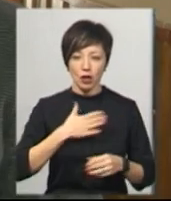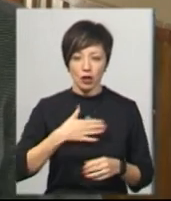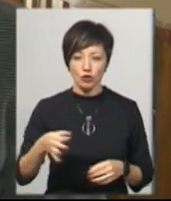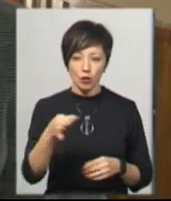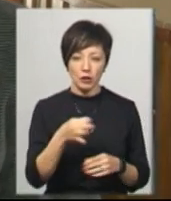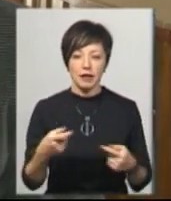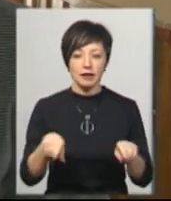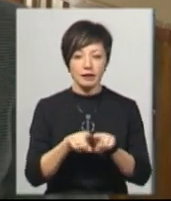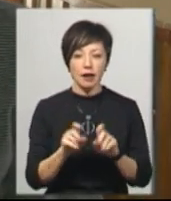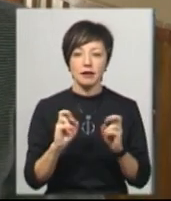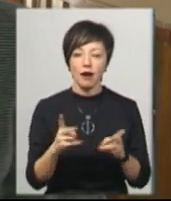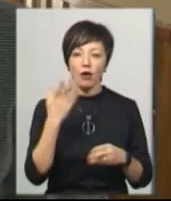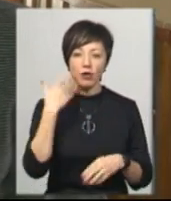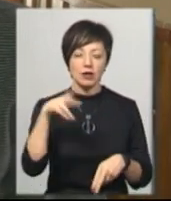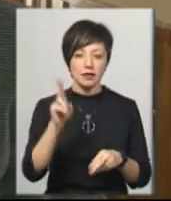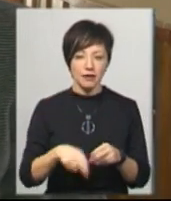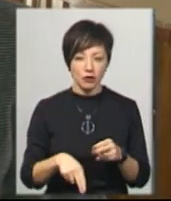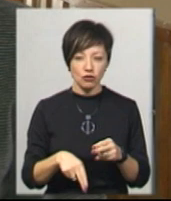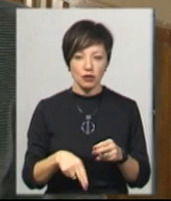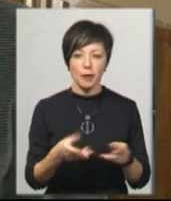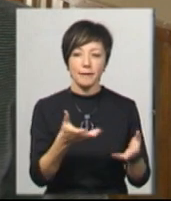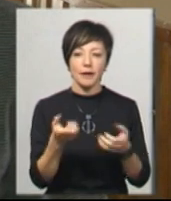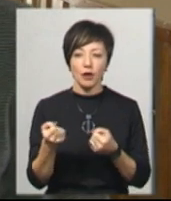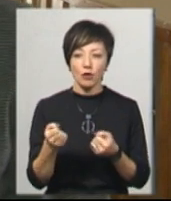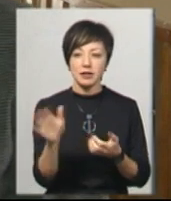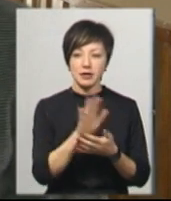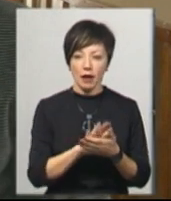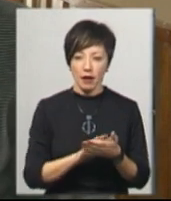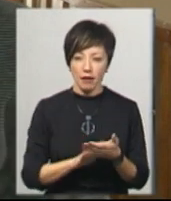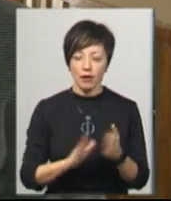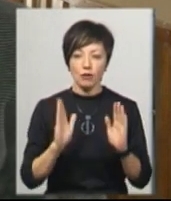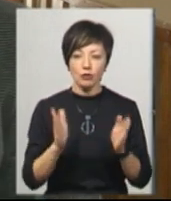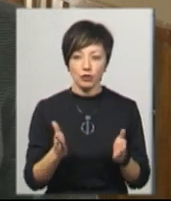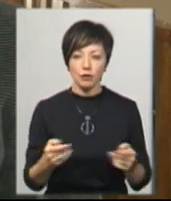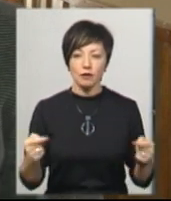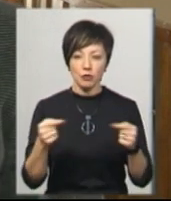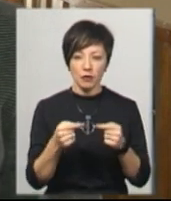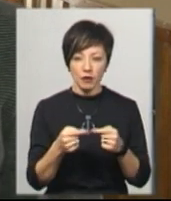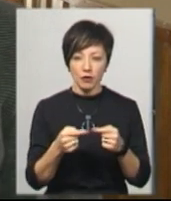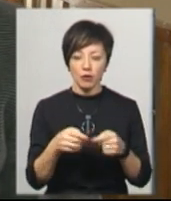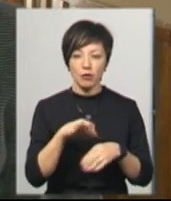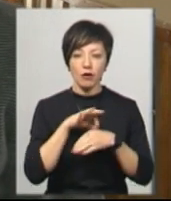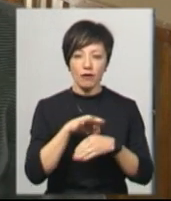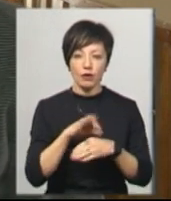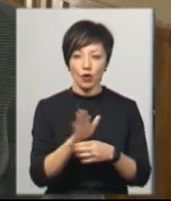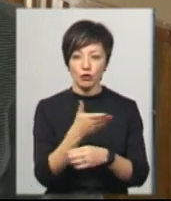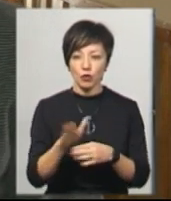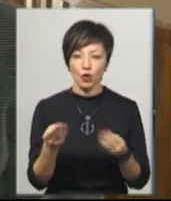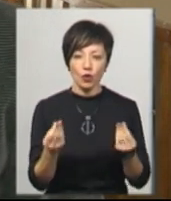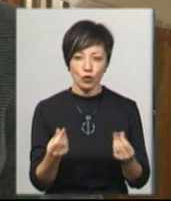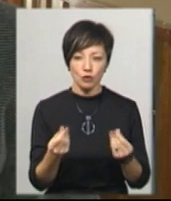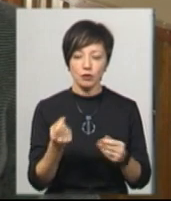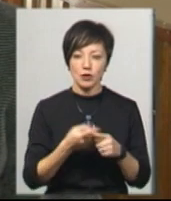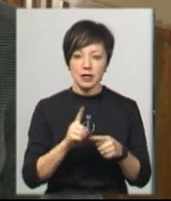область. Так як коли завершиться прийом заяв, буде відповідним чином проведення розподілу коштів